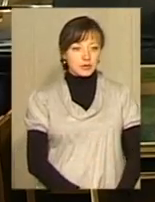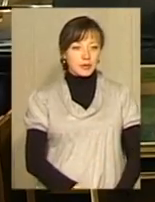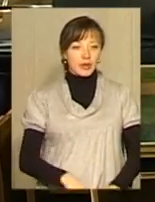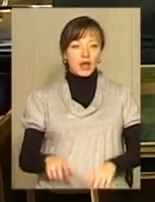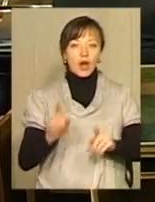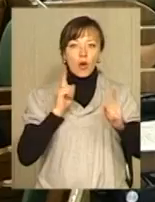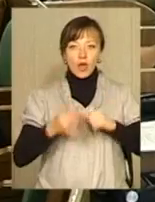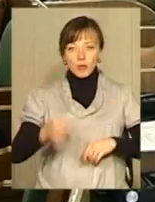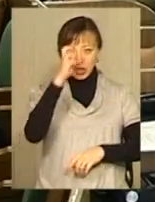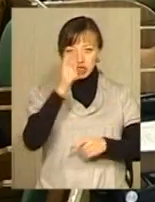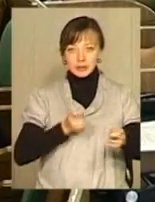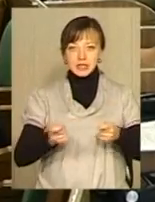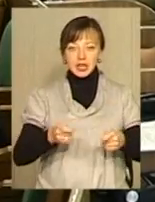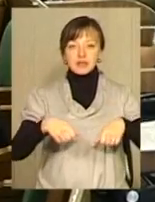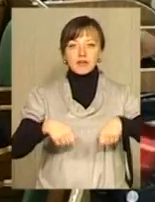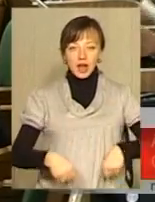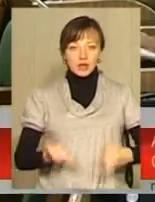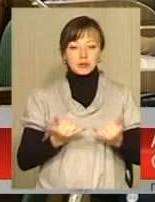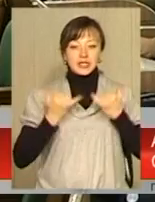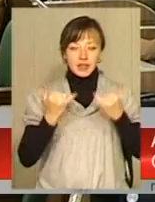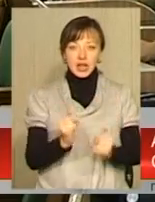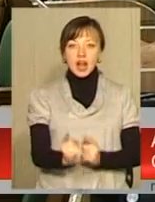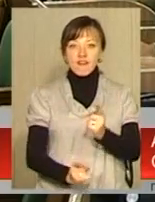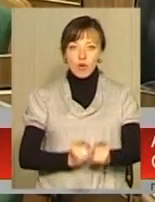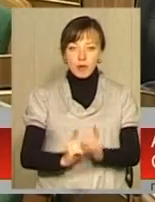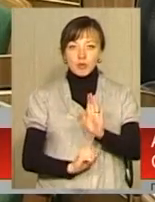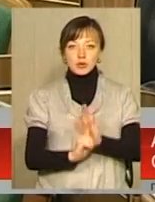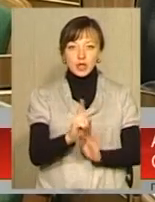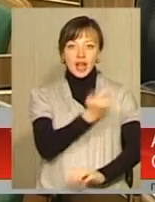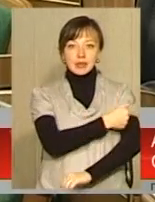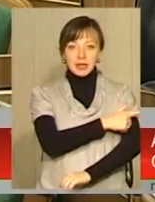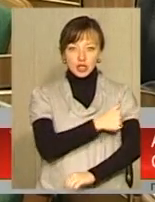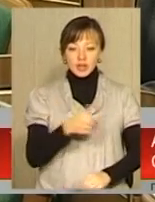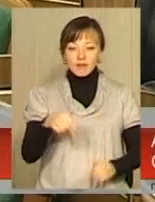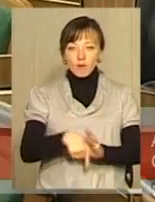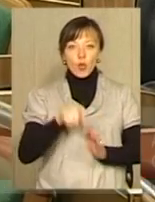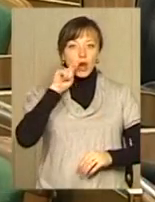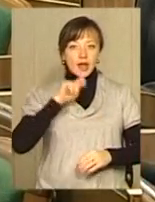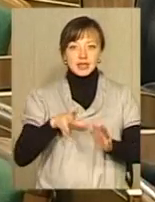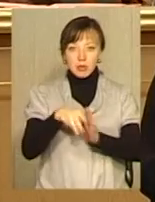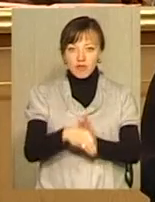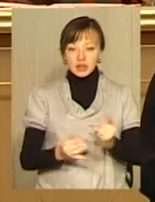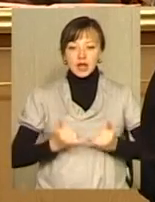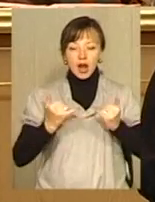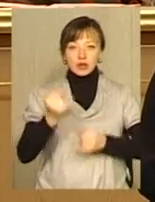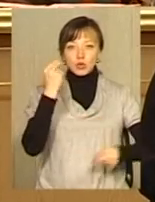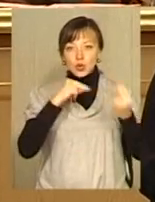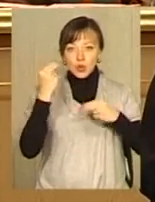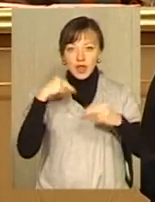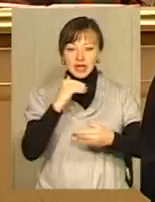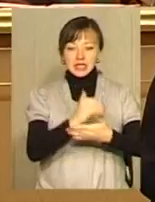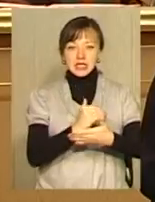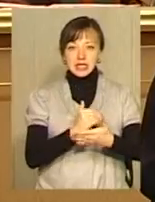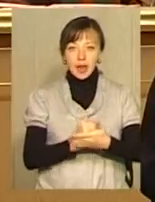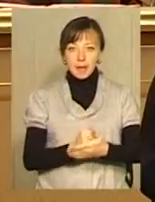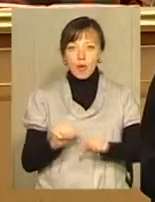Колегію облдержадміністрації посадовці цього разу присвятили реформам. Розпочали з медичної. Її в Україні запровадили заради удосконалення системи